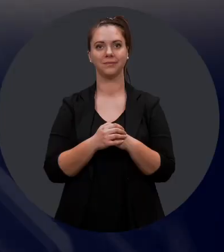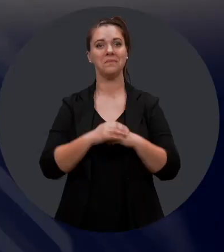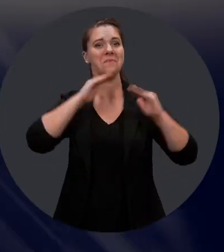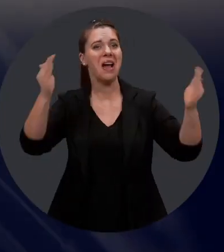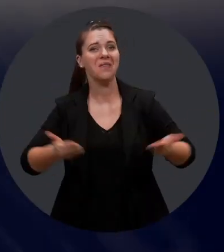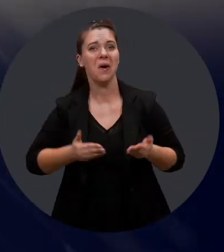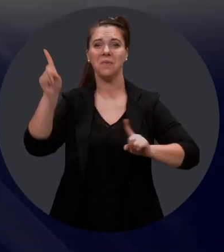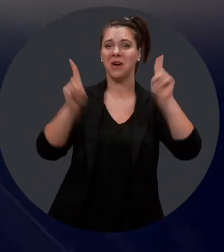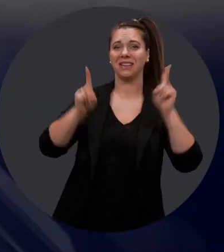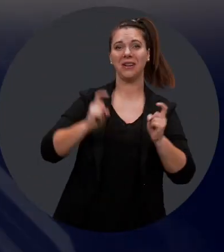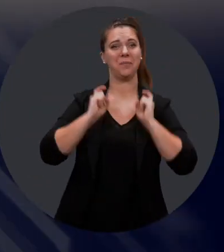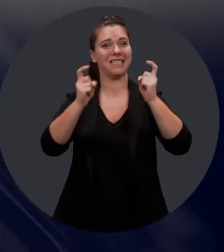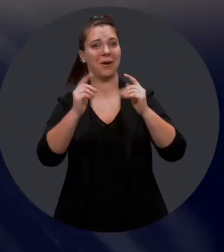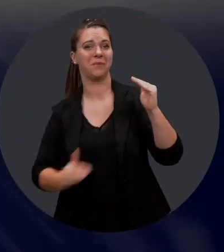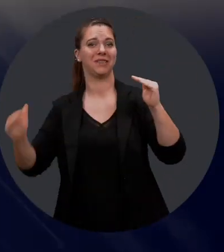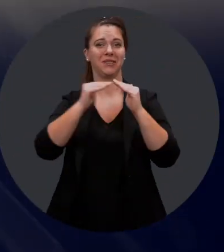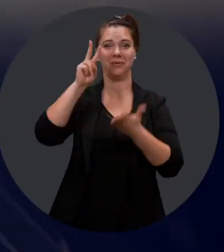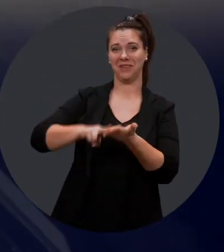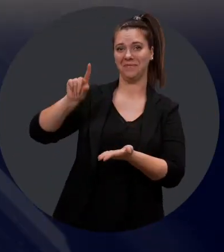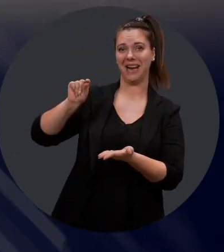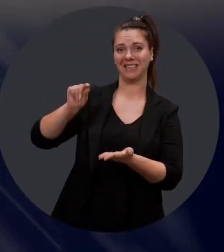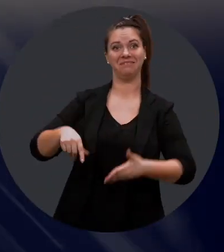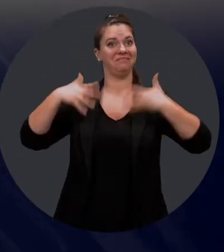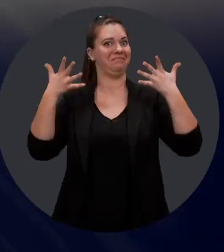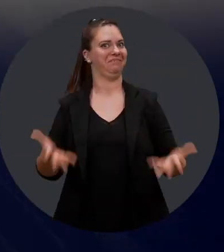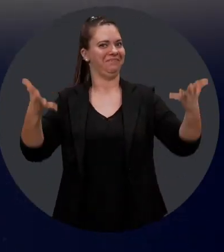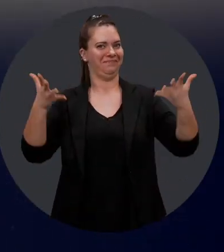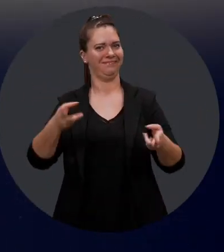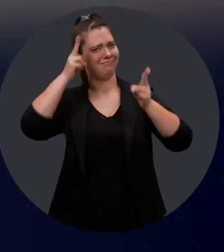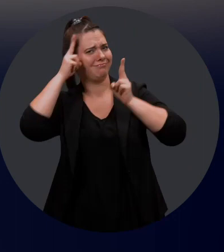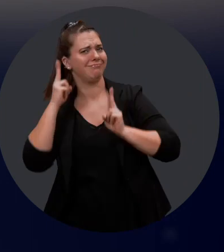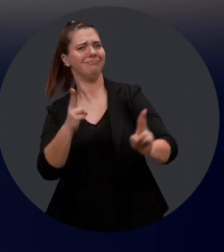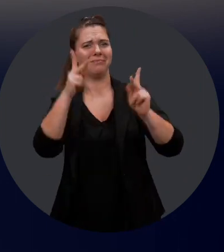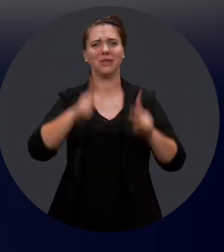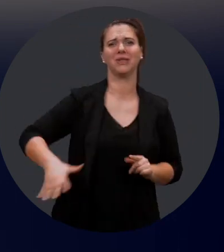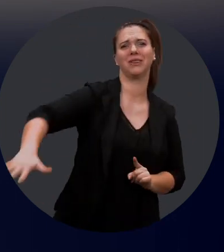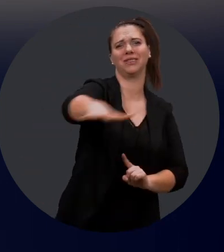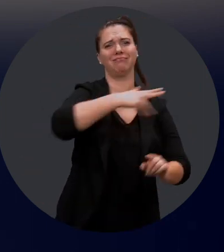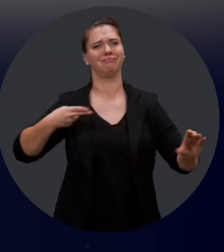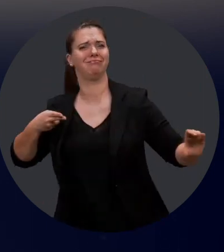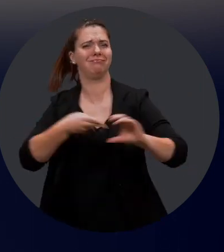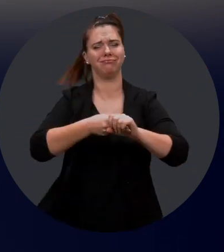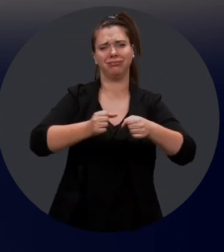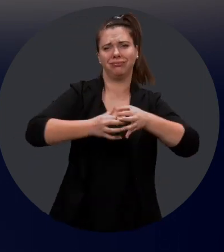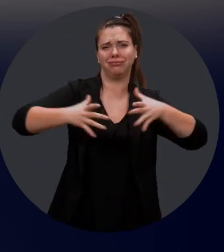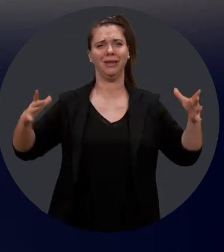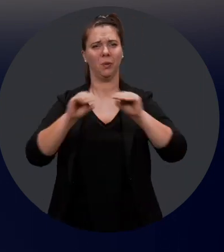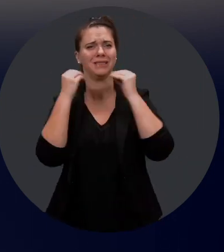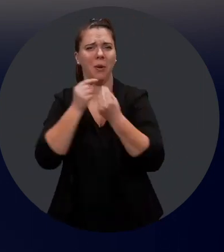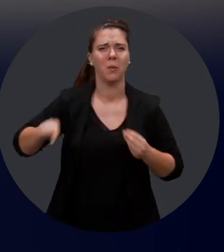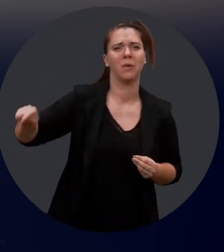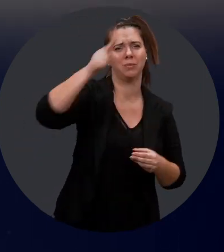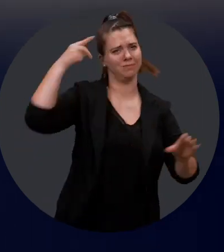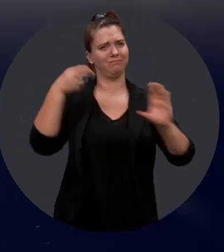Bienvenue à la cérémonie de remise des prix À part entière 2020 qui vise à rendre hommage aux personnes et aux organisations qui contribuent à